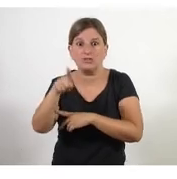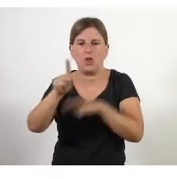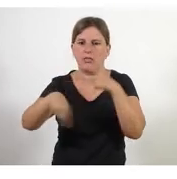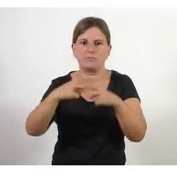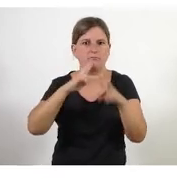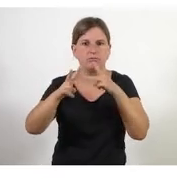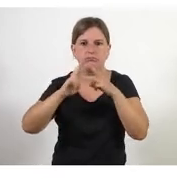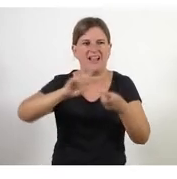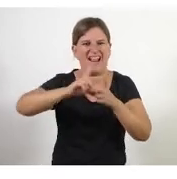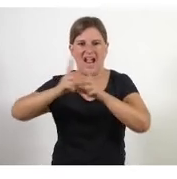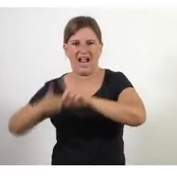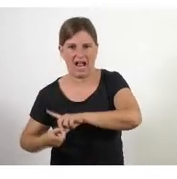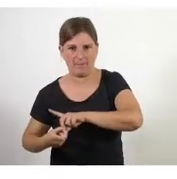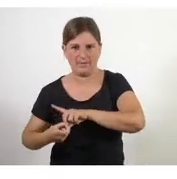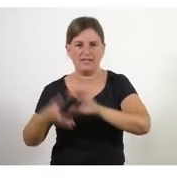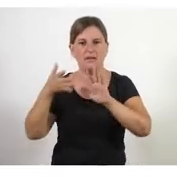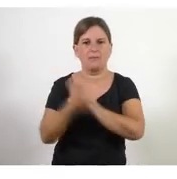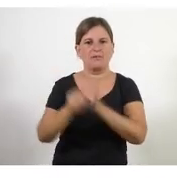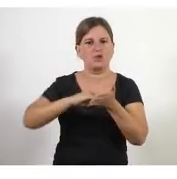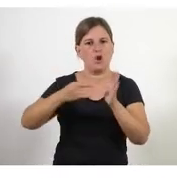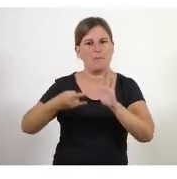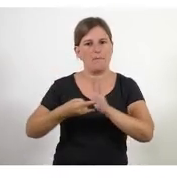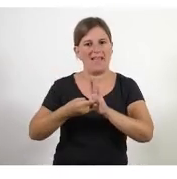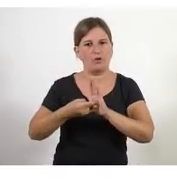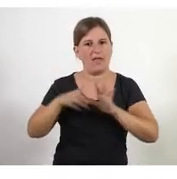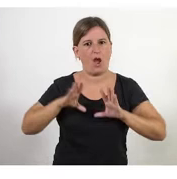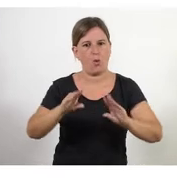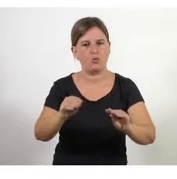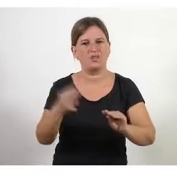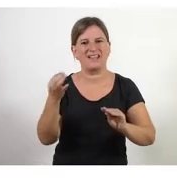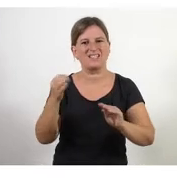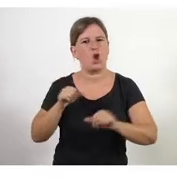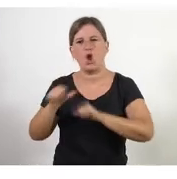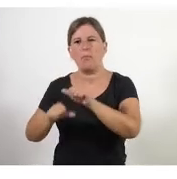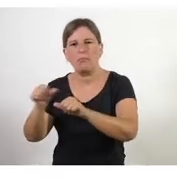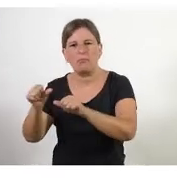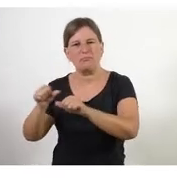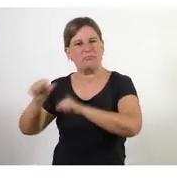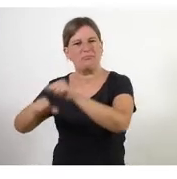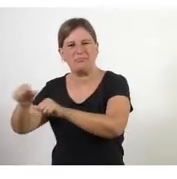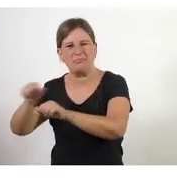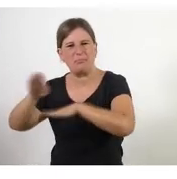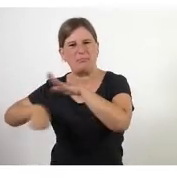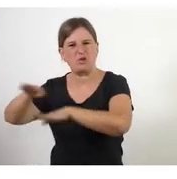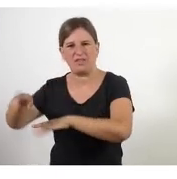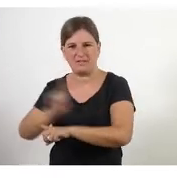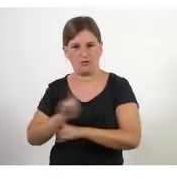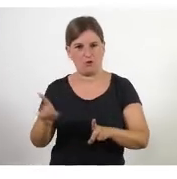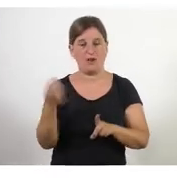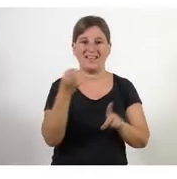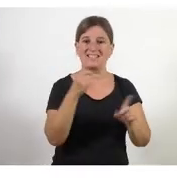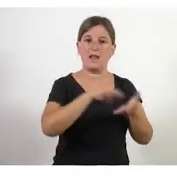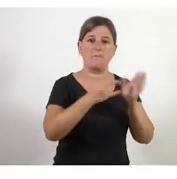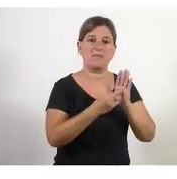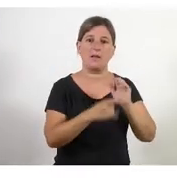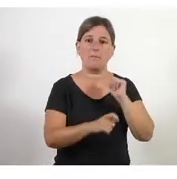fer canvis i aquí les metodologies que s'utilitzen ja no són ni processos ni procediments són metodologies que venen